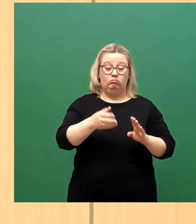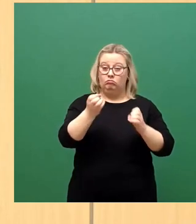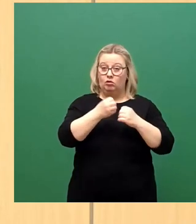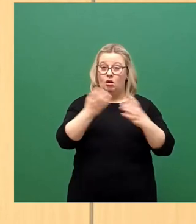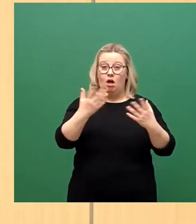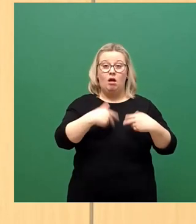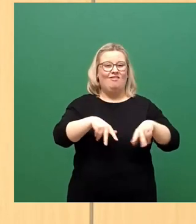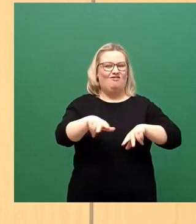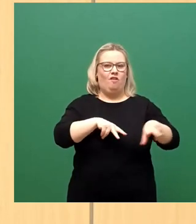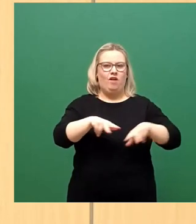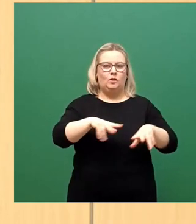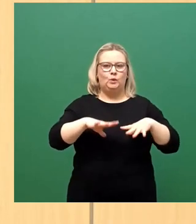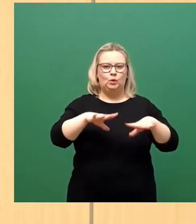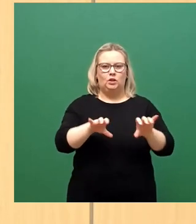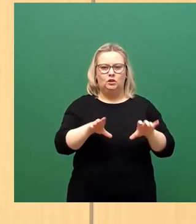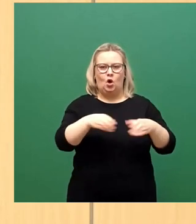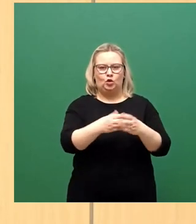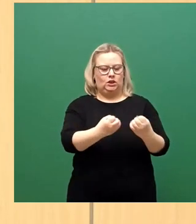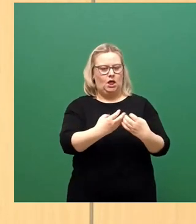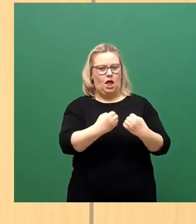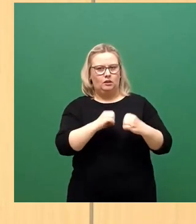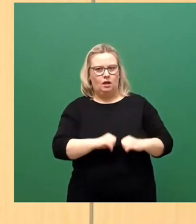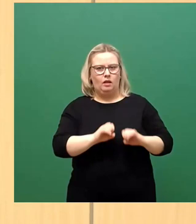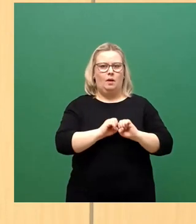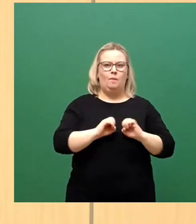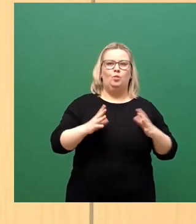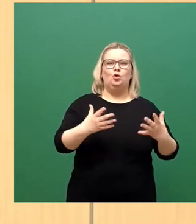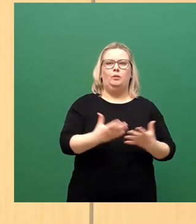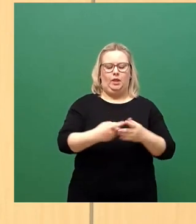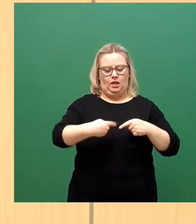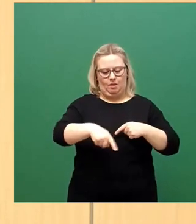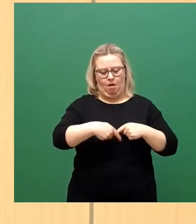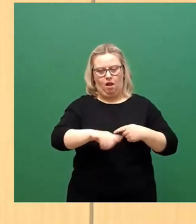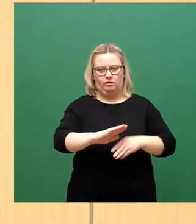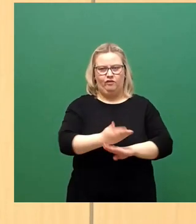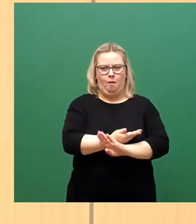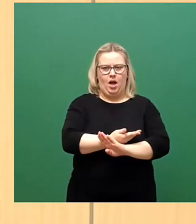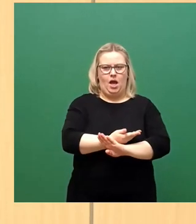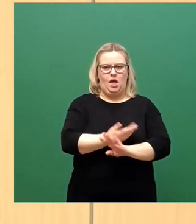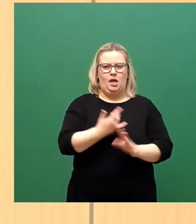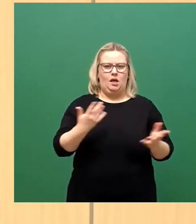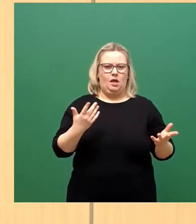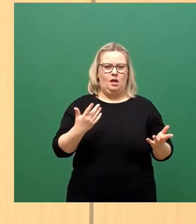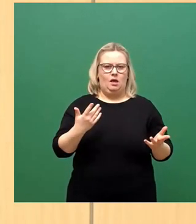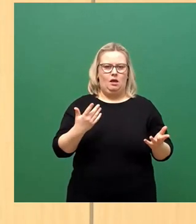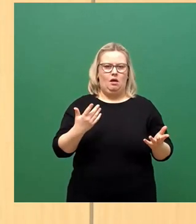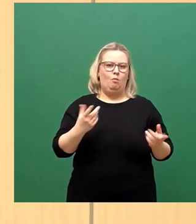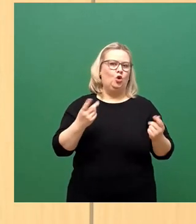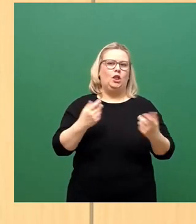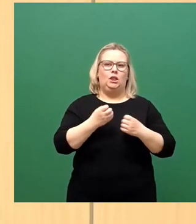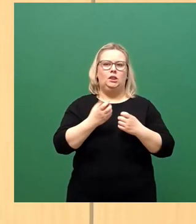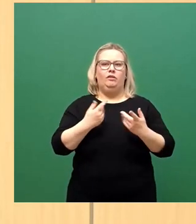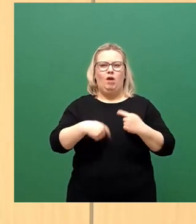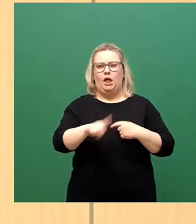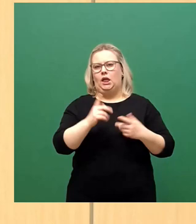Gesundheitsausschuss uns erklären, die Pandemie sei in absehbarer Zeit vorbei, weil schließlich ja im Grunde